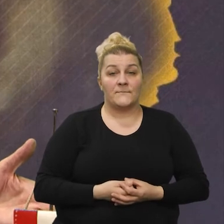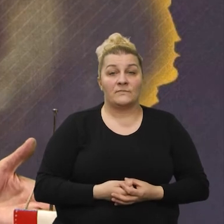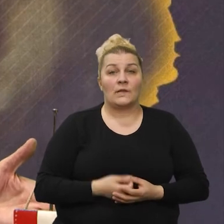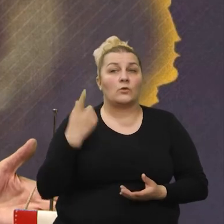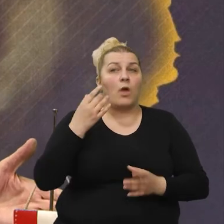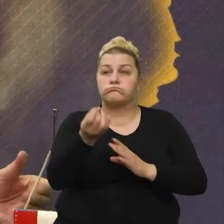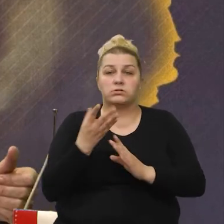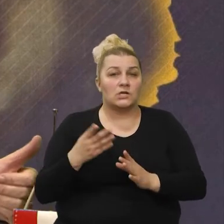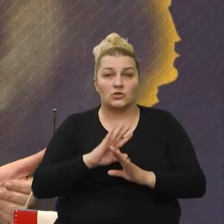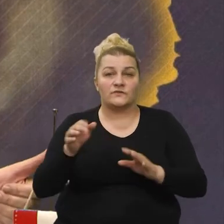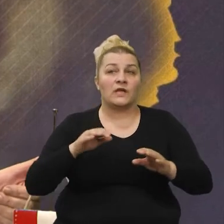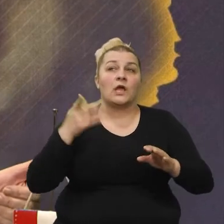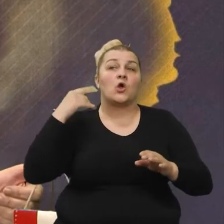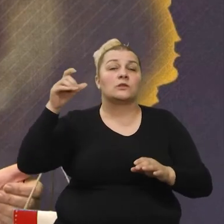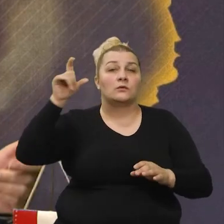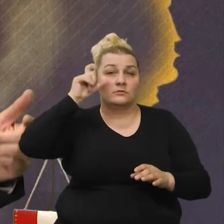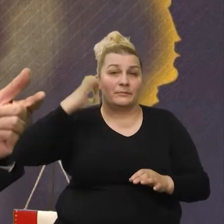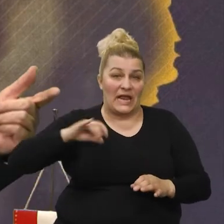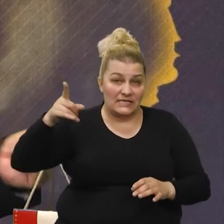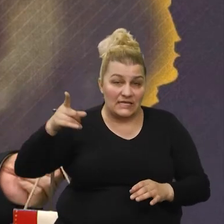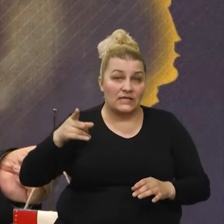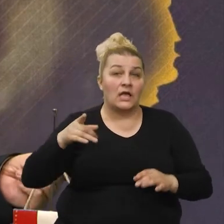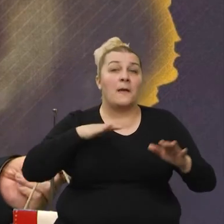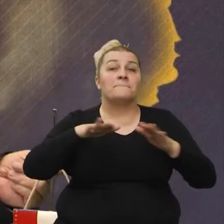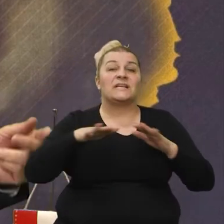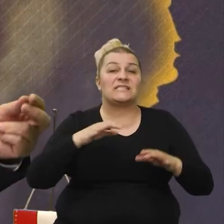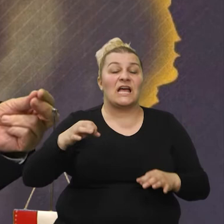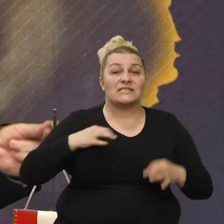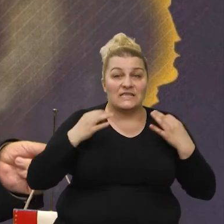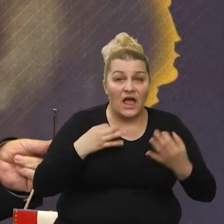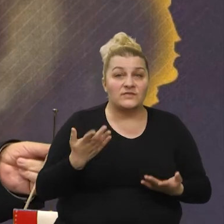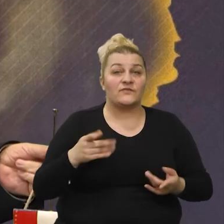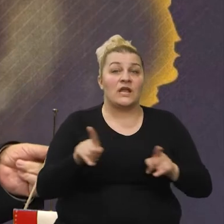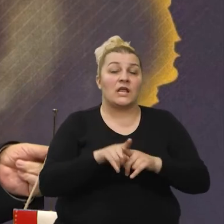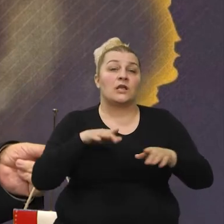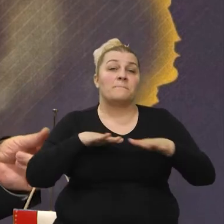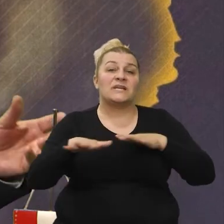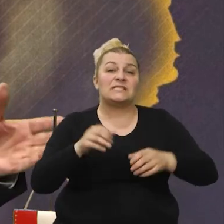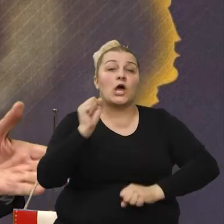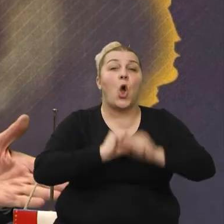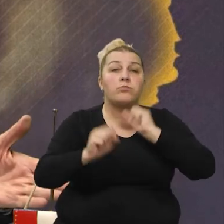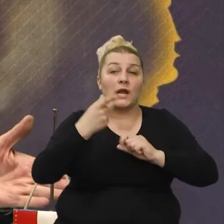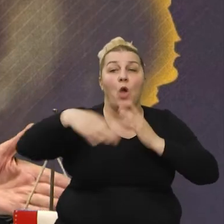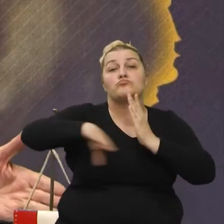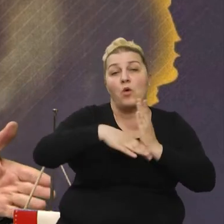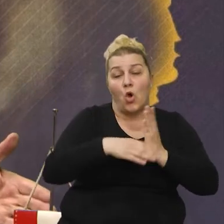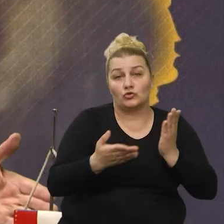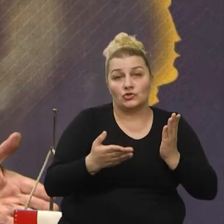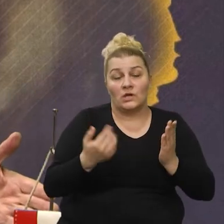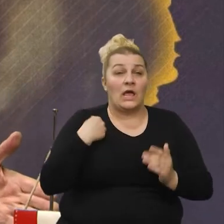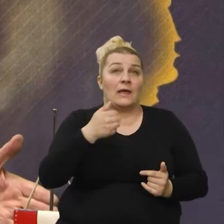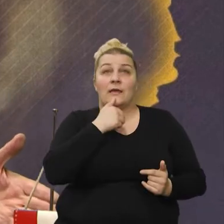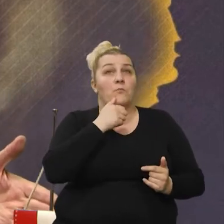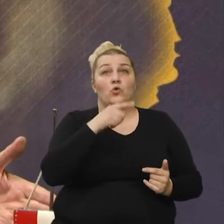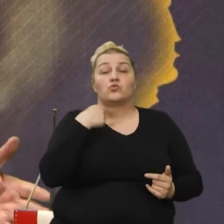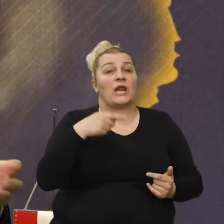Intervencija je bila iz ureda predsjednika, od ministra zdravstva, od ministra obrane. Prije na tome, ne možemo, ne